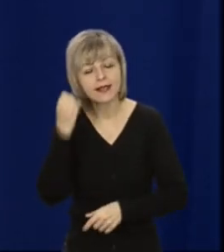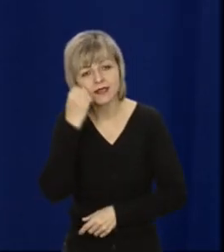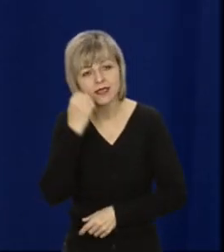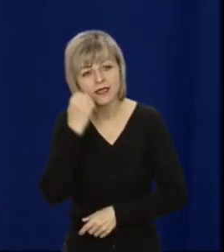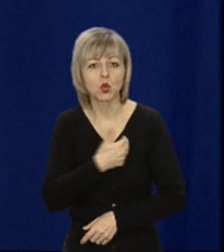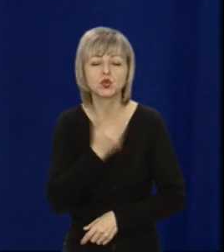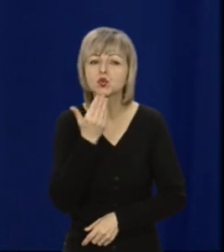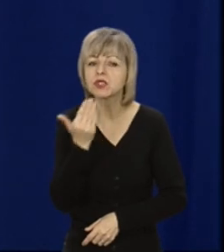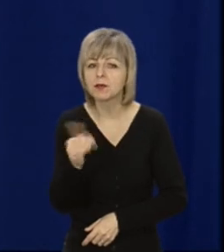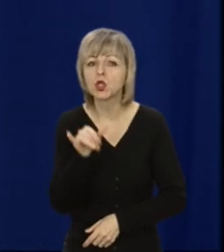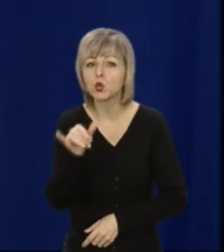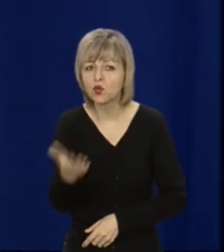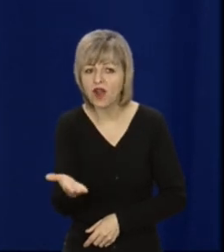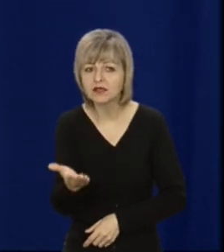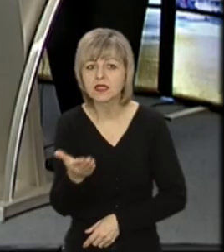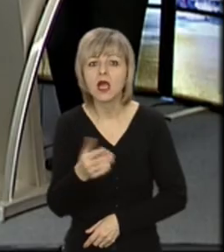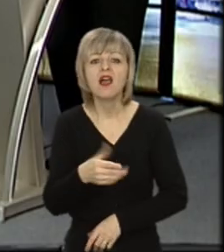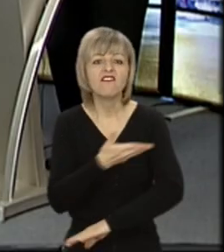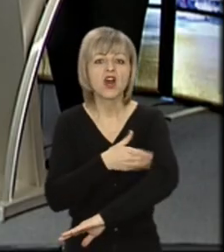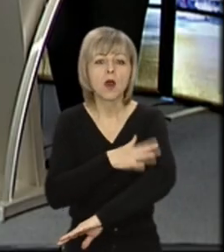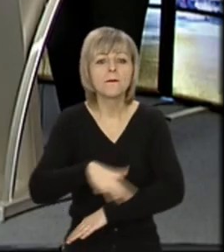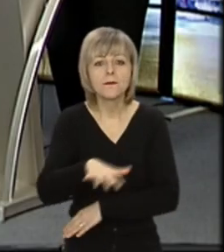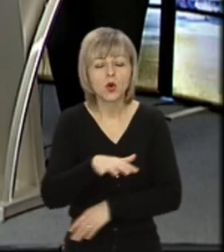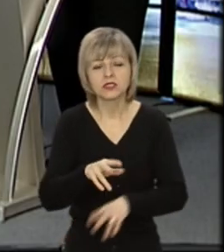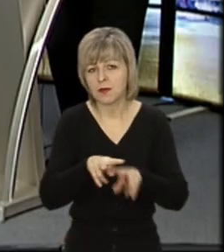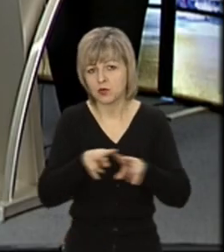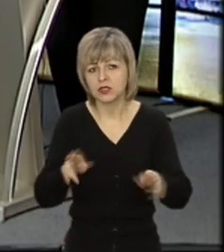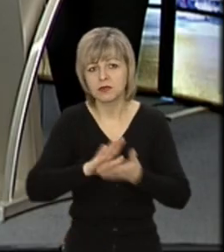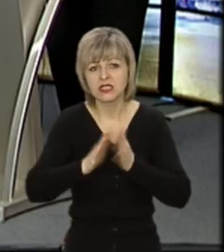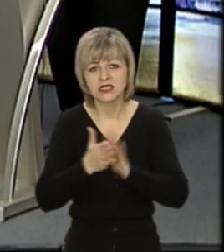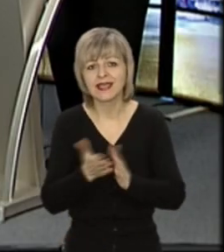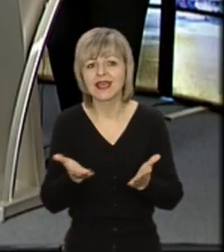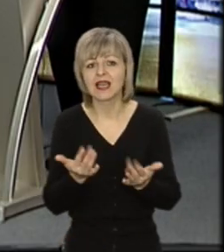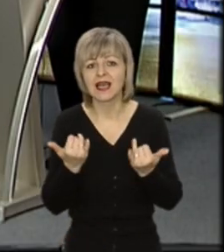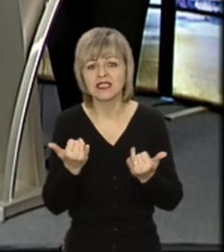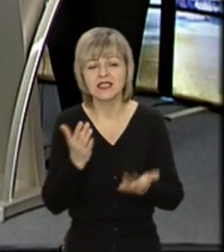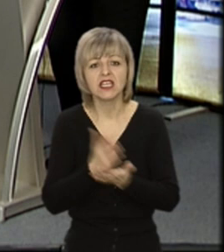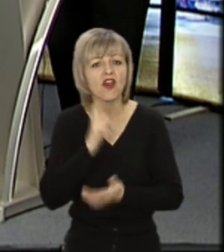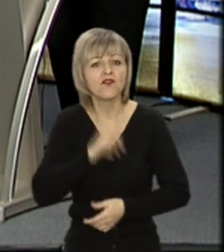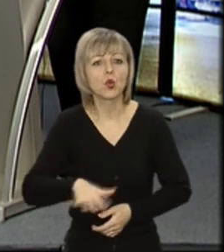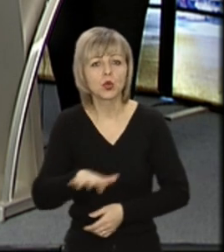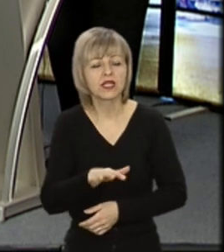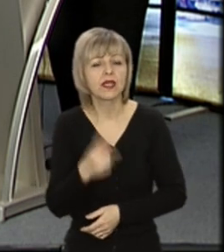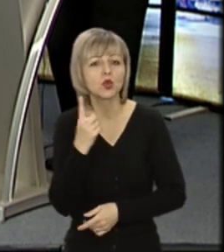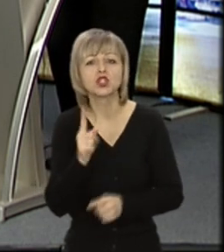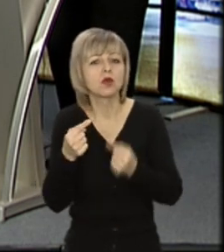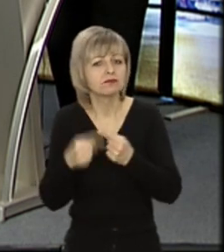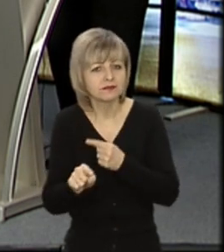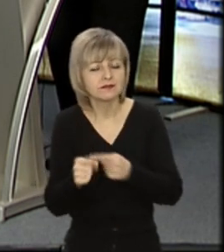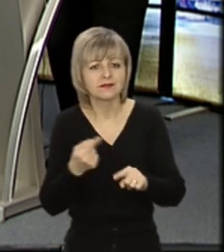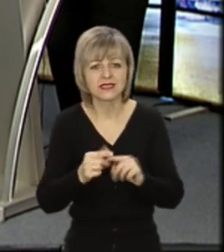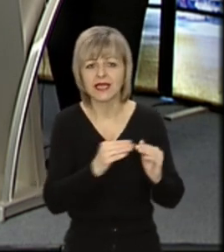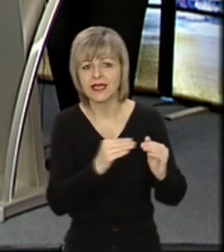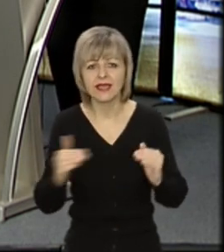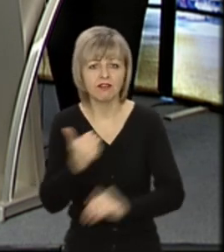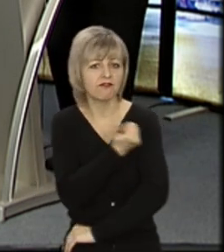Хочу ще запитати у вас. Тобто у Польщі досить подібна ситуація з тою, яка нині в Україні. Єдине, що відрізняється, насправді,